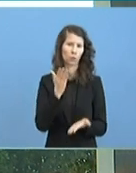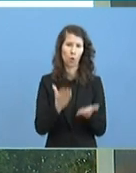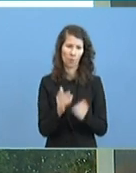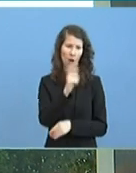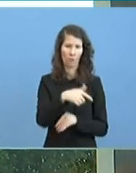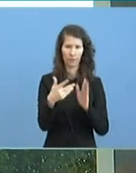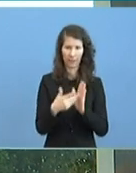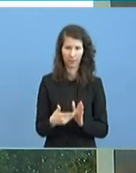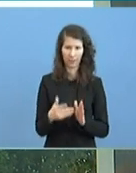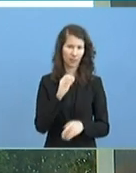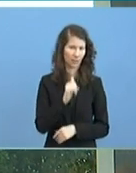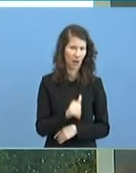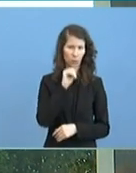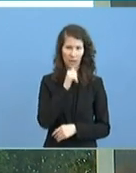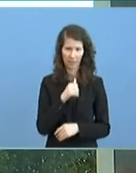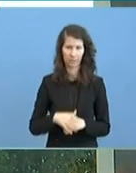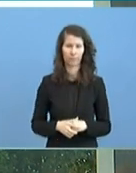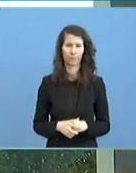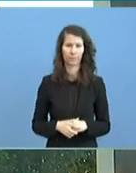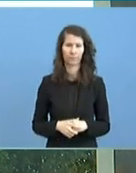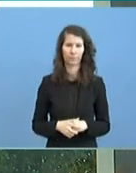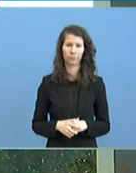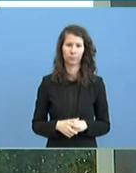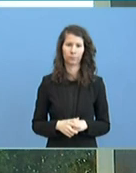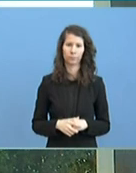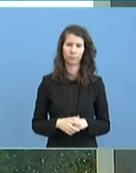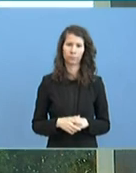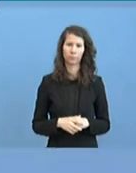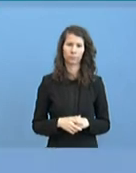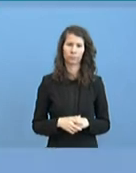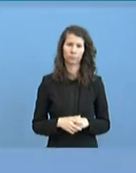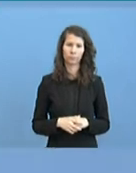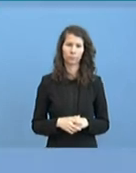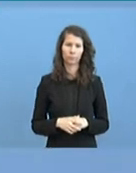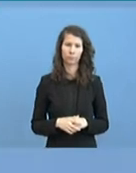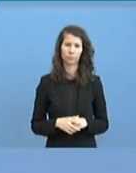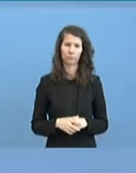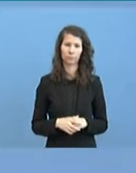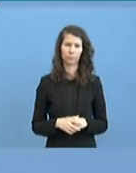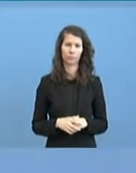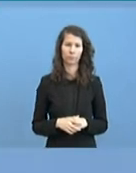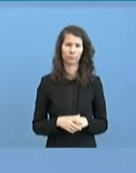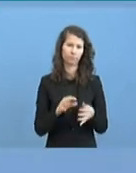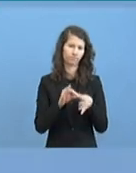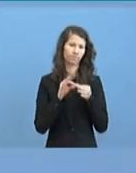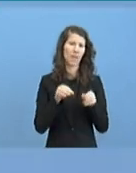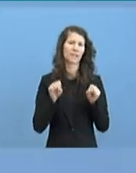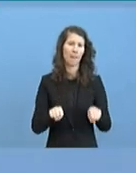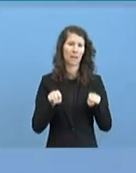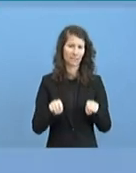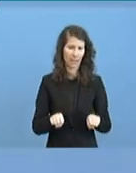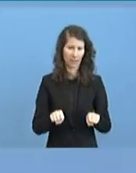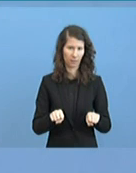Aber grundsätzlich hat es für uns zurzeit aufgrund auch von Kapazitäten